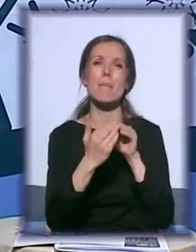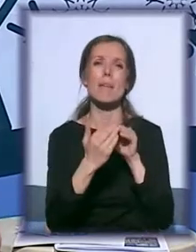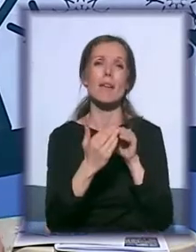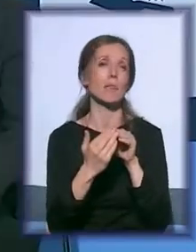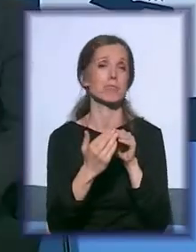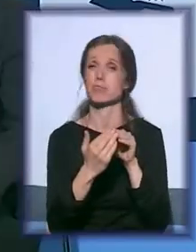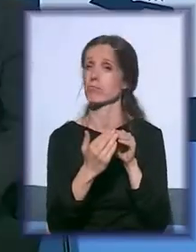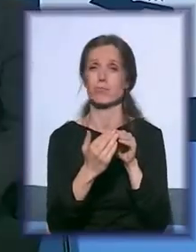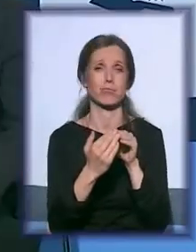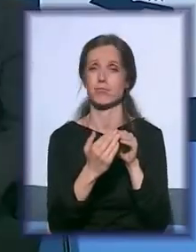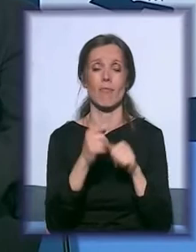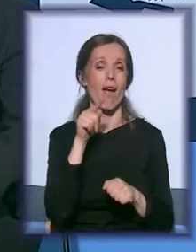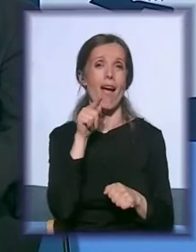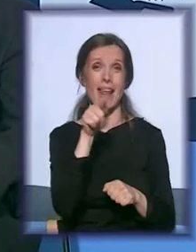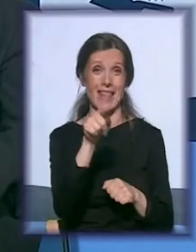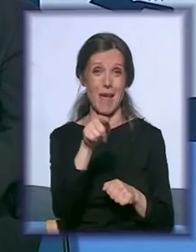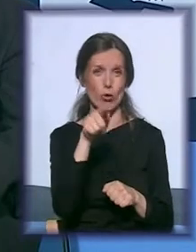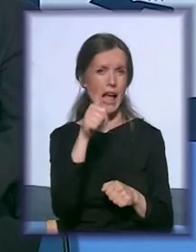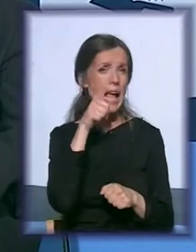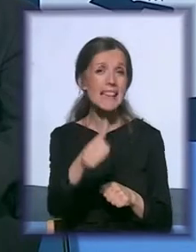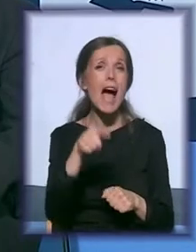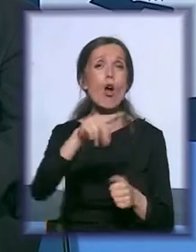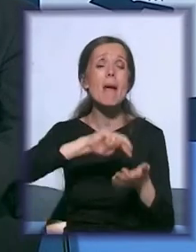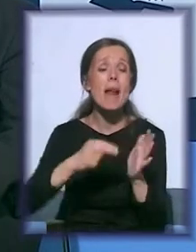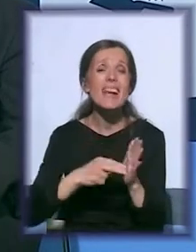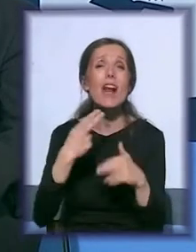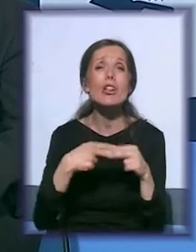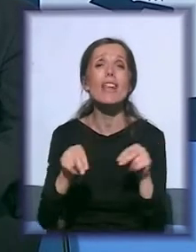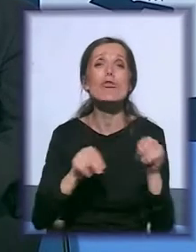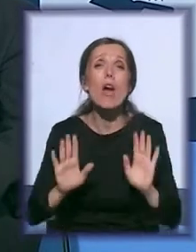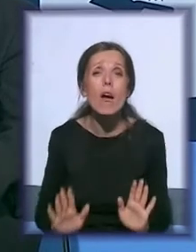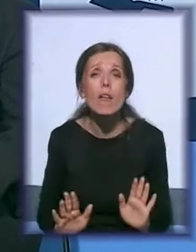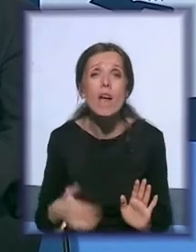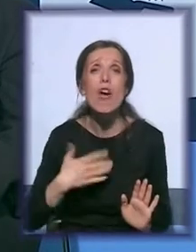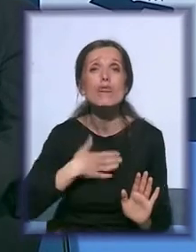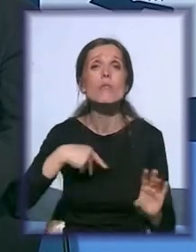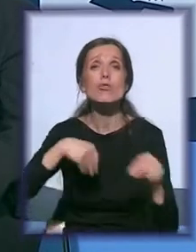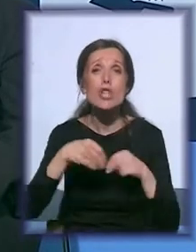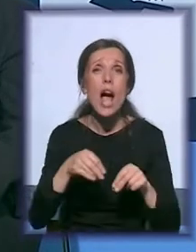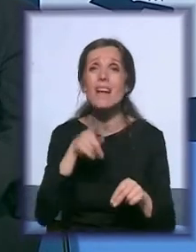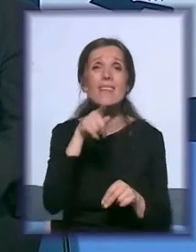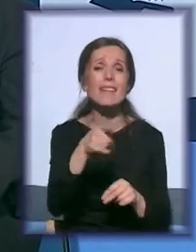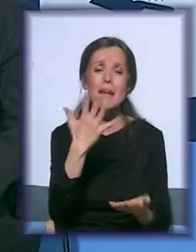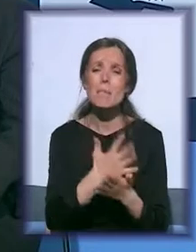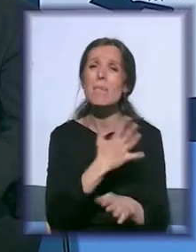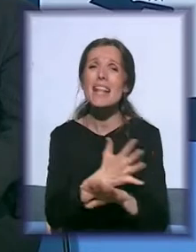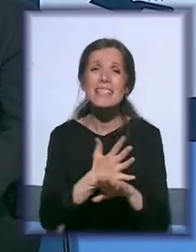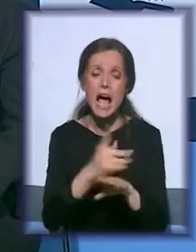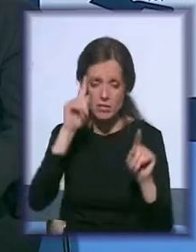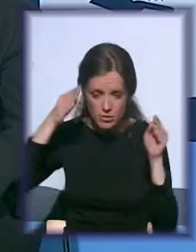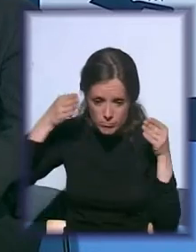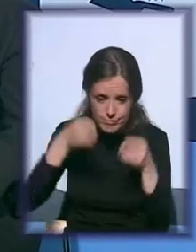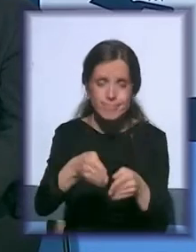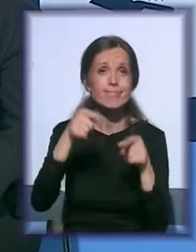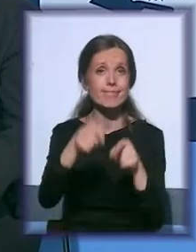njemu je šah, taj dan je planirao da igra šah i on želi da odigra partiju šaha i to je njemu tih pet sati namenjeno tome.